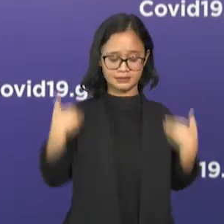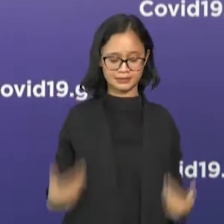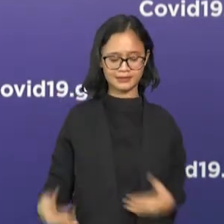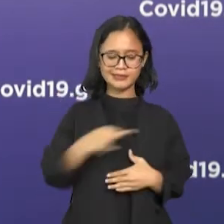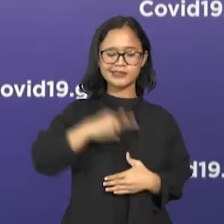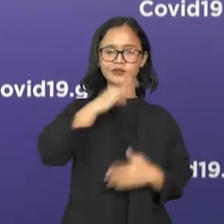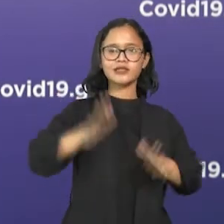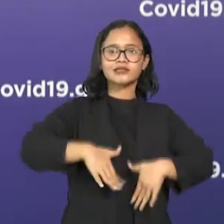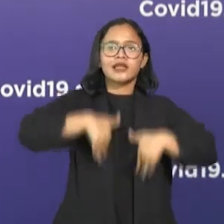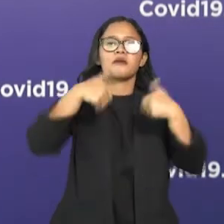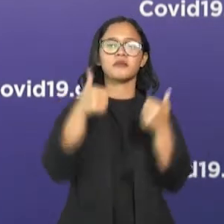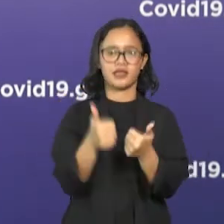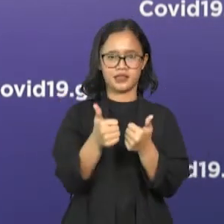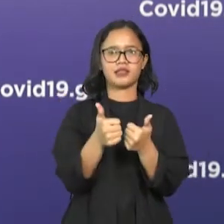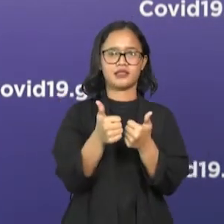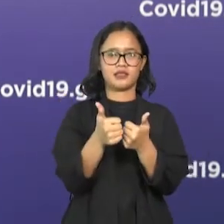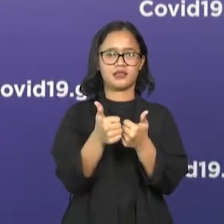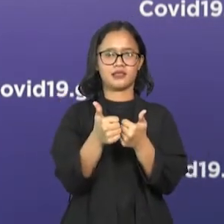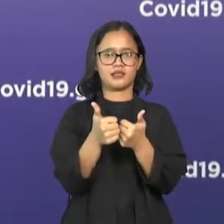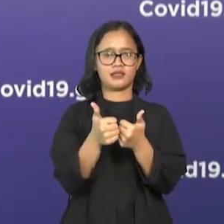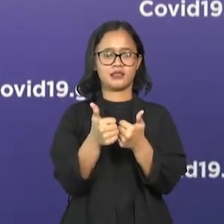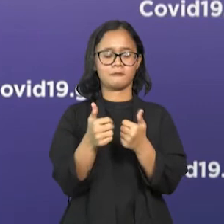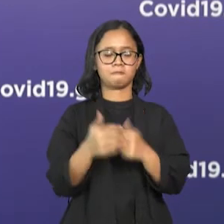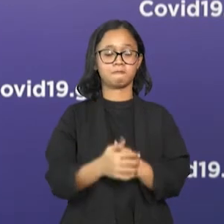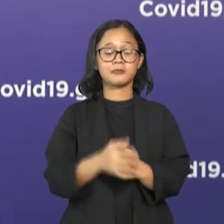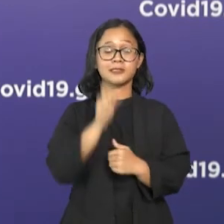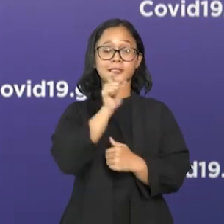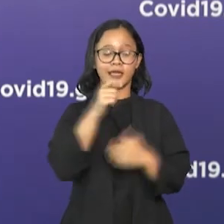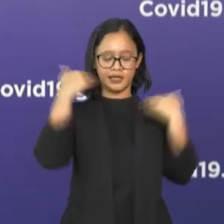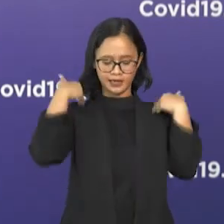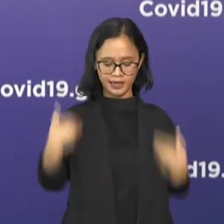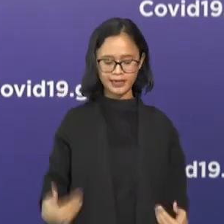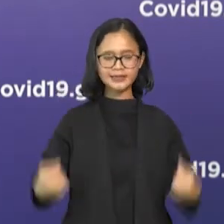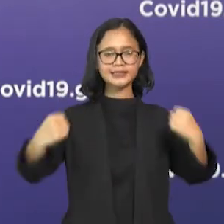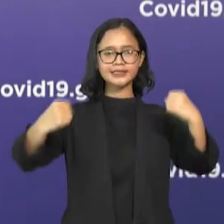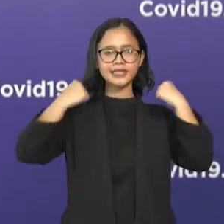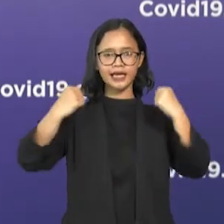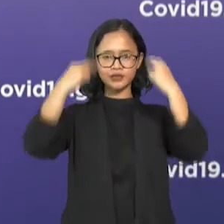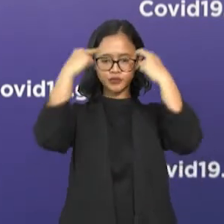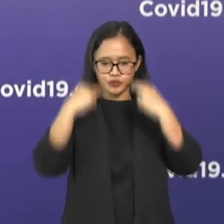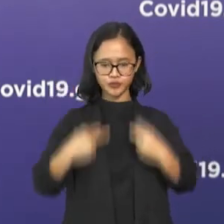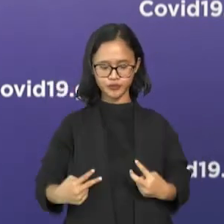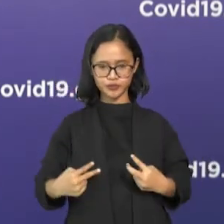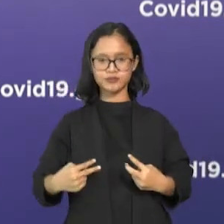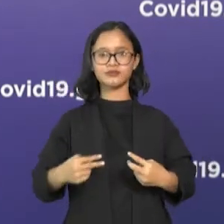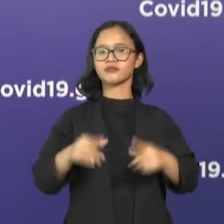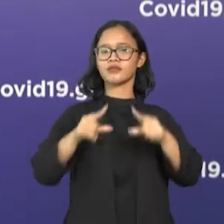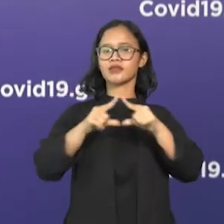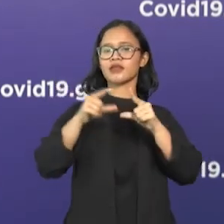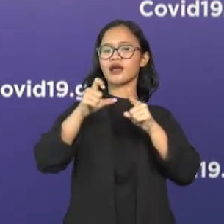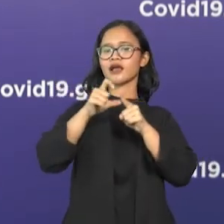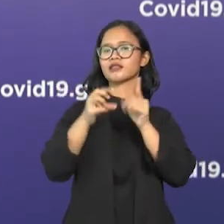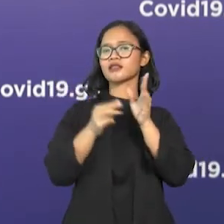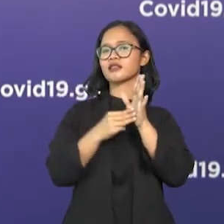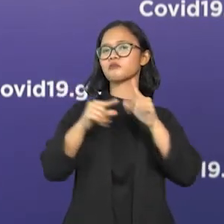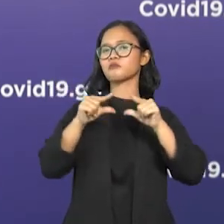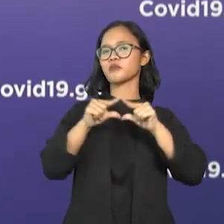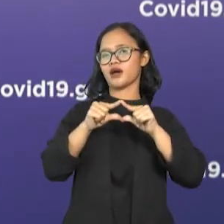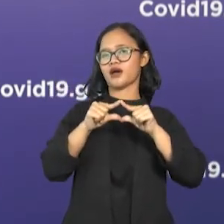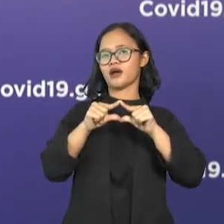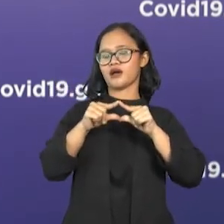penyelamatan terhadap pemeliharaan kesehatan. Di dalam atma kita, ada